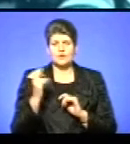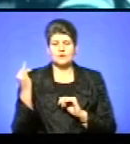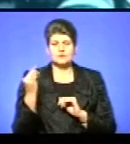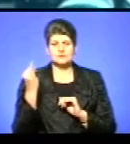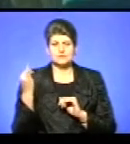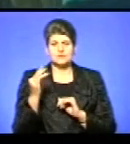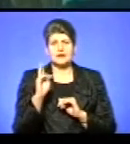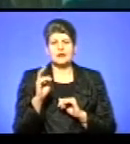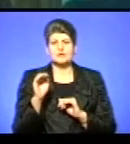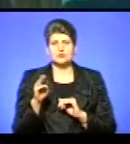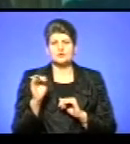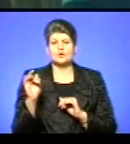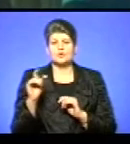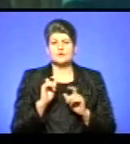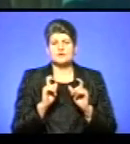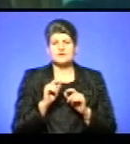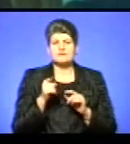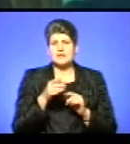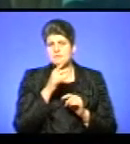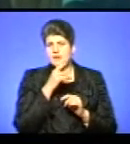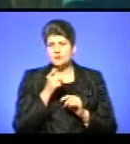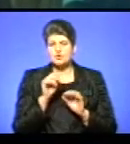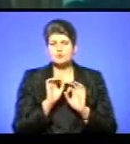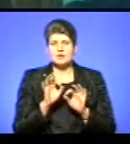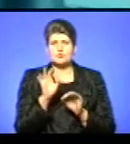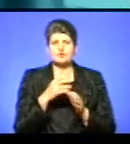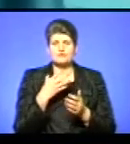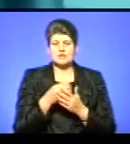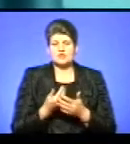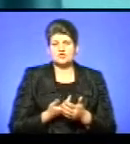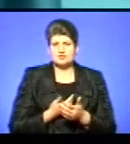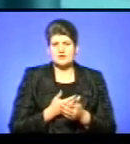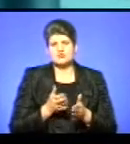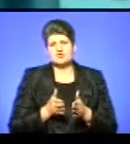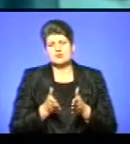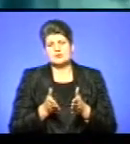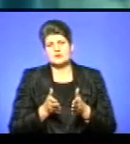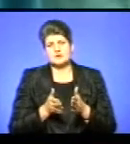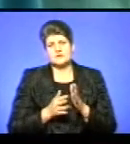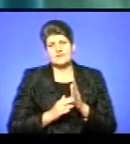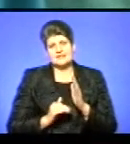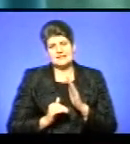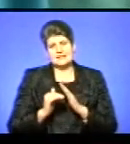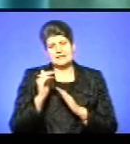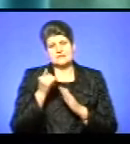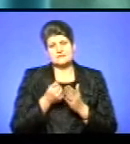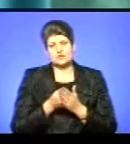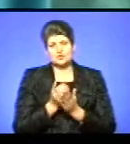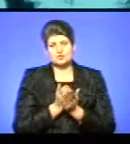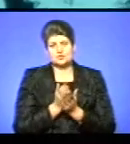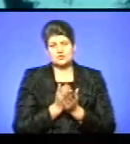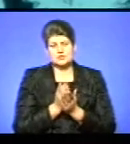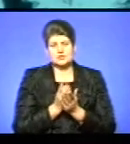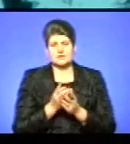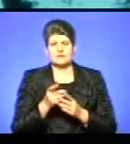університету. В цьому інтерв'ю єпископ розповідає про своє життя, шлях від дитинства до служіння у Тернопільсько-зборівській єпархії.